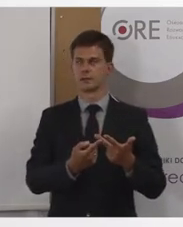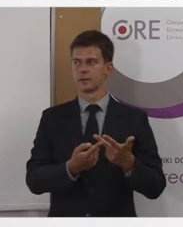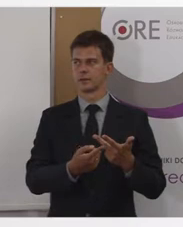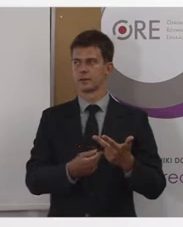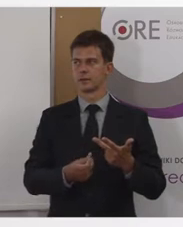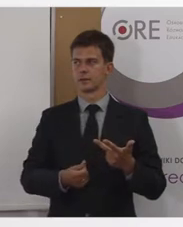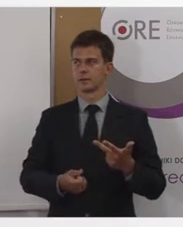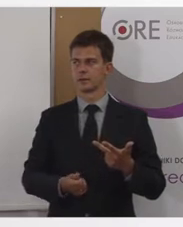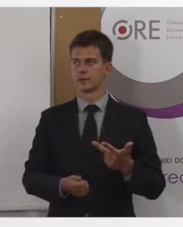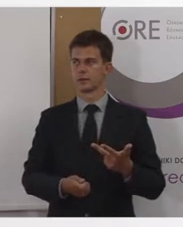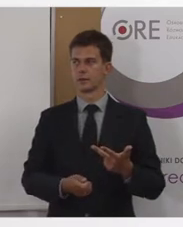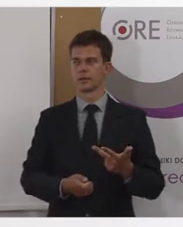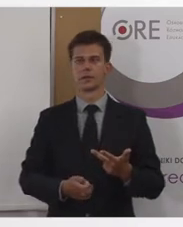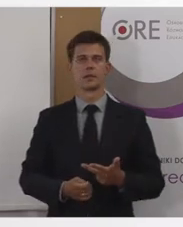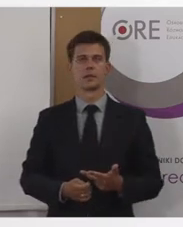Przepraszam.